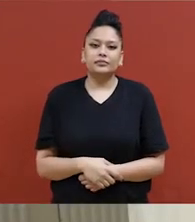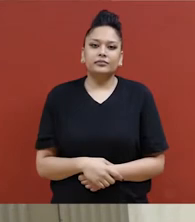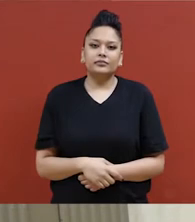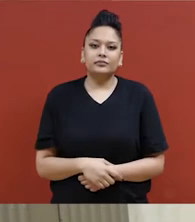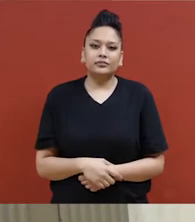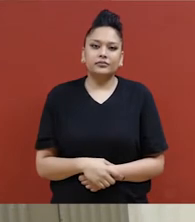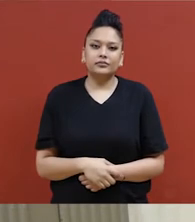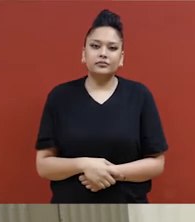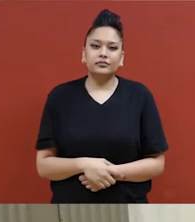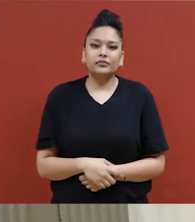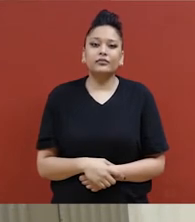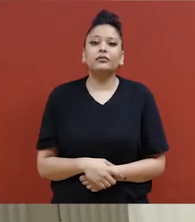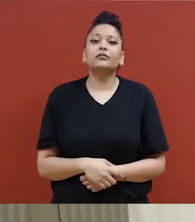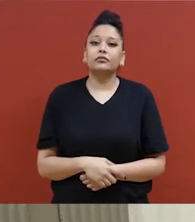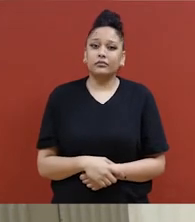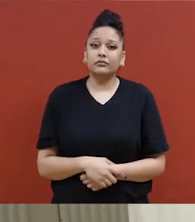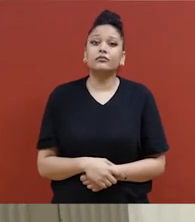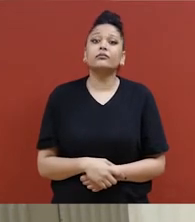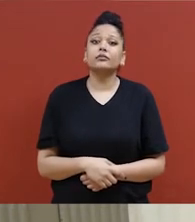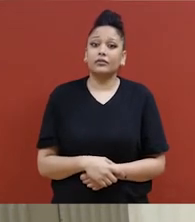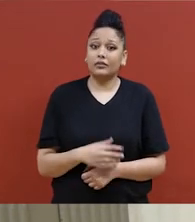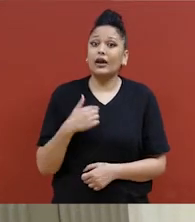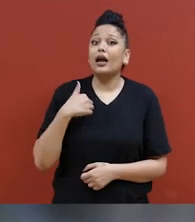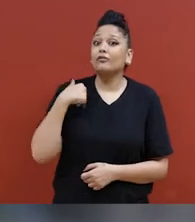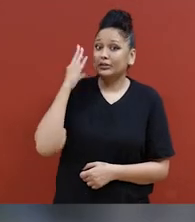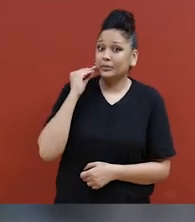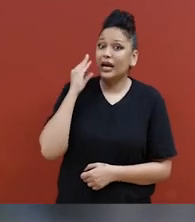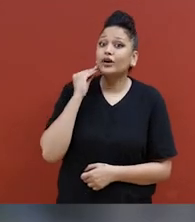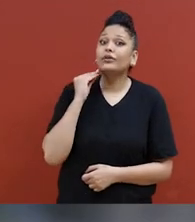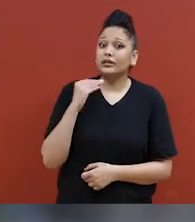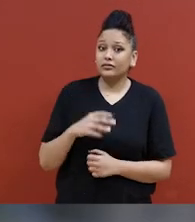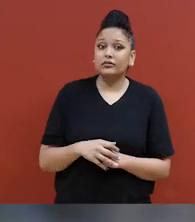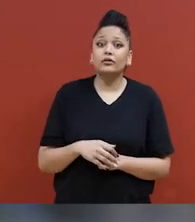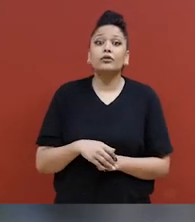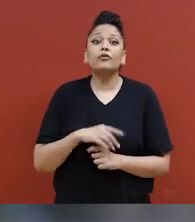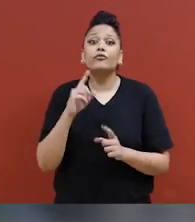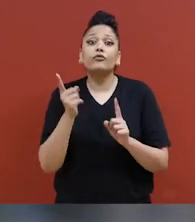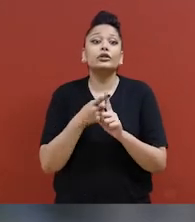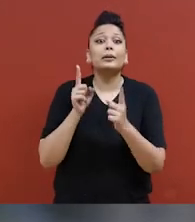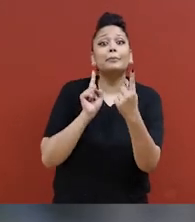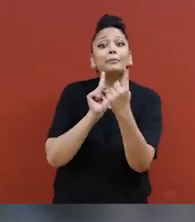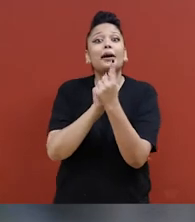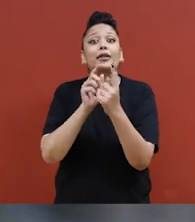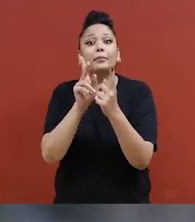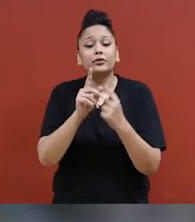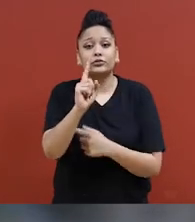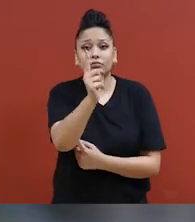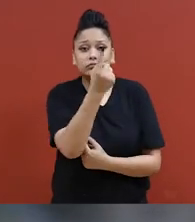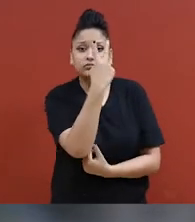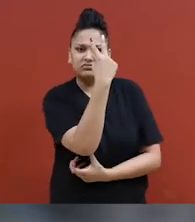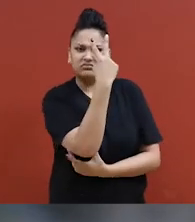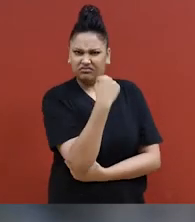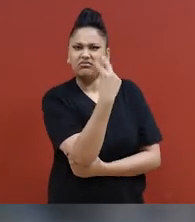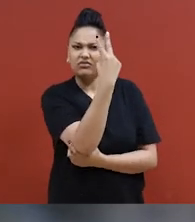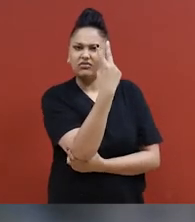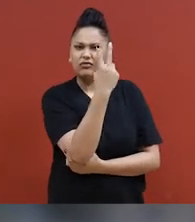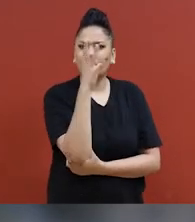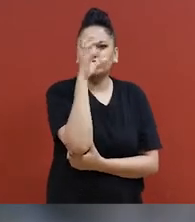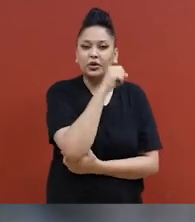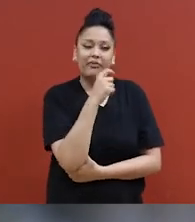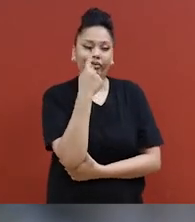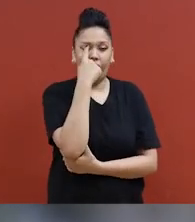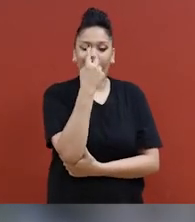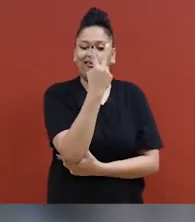En fait, beaucoup de gens, quand je les rencontre pour la première fois, pensent que je ne suis pas aussi intelligente que je le suis en réalité.